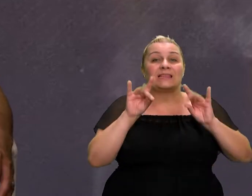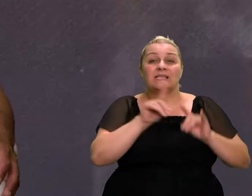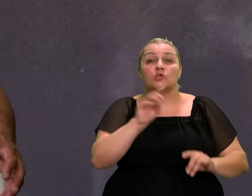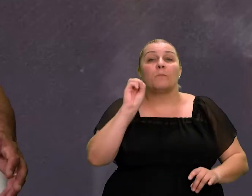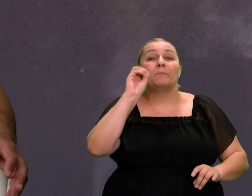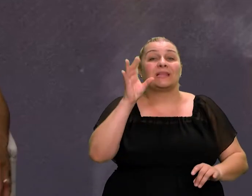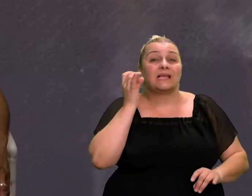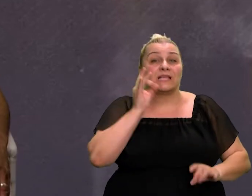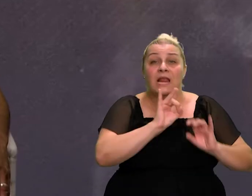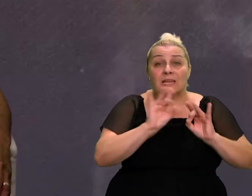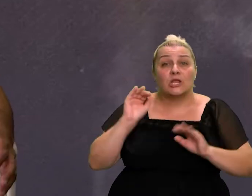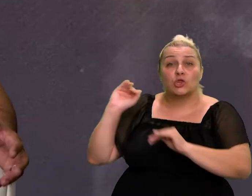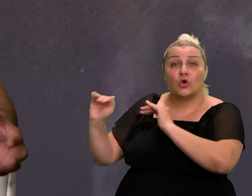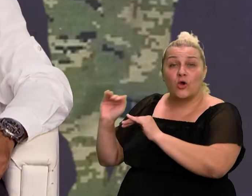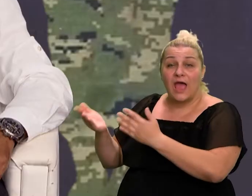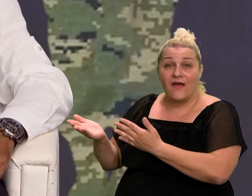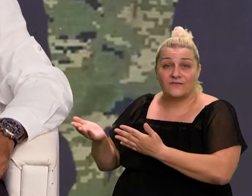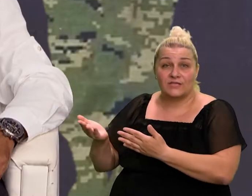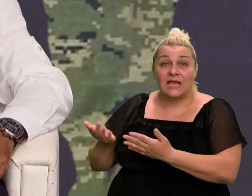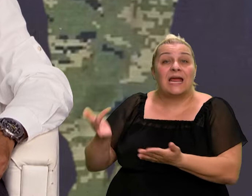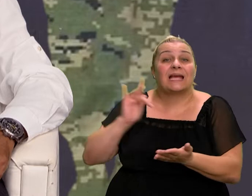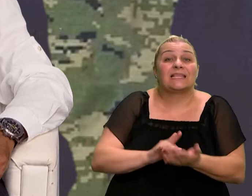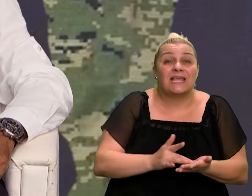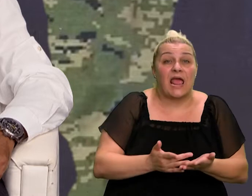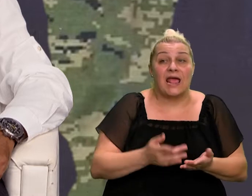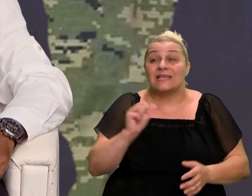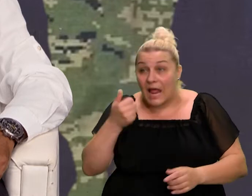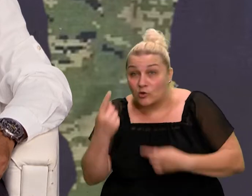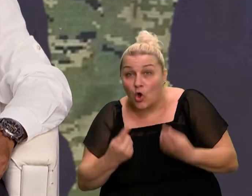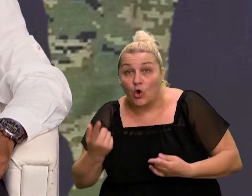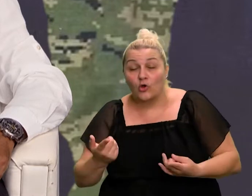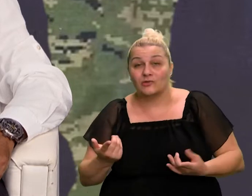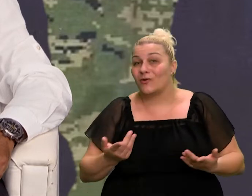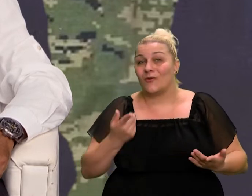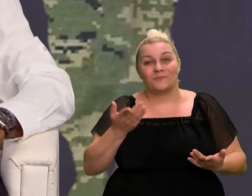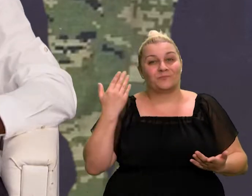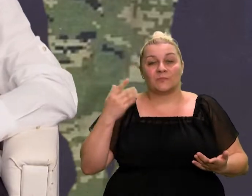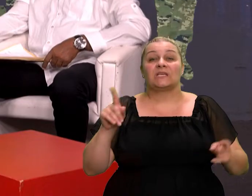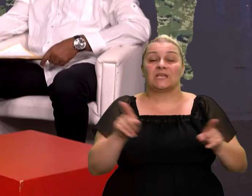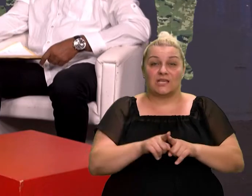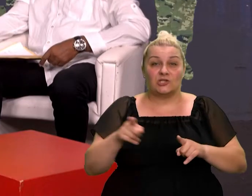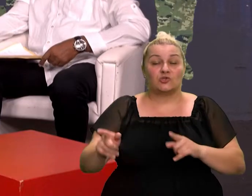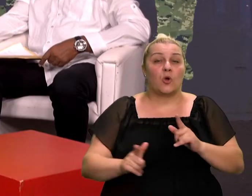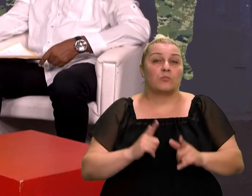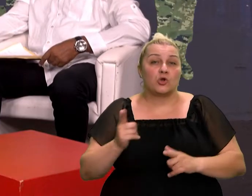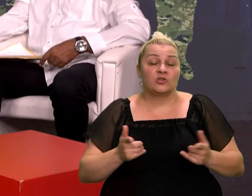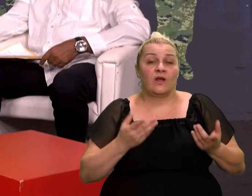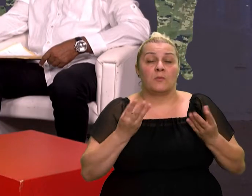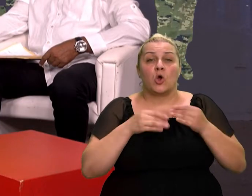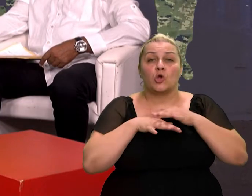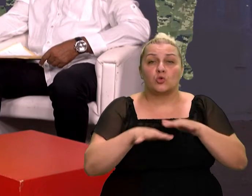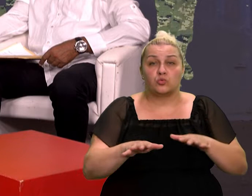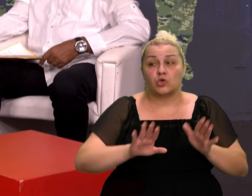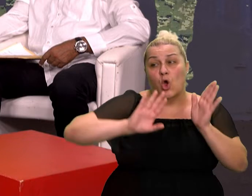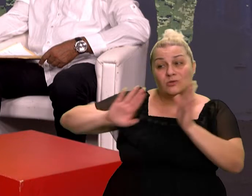da uopće ne znaš di je ko, di boravi, je li se šta dogodilo, nije li, a to isto su proživljavali, ljudi su